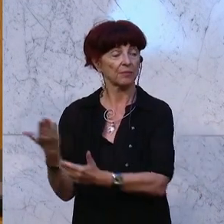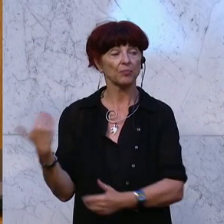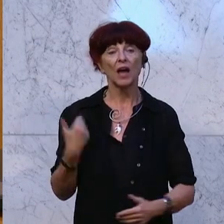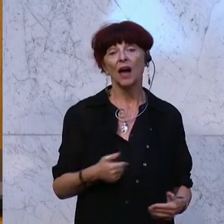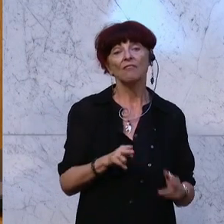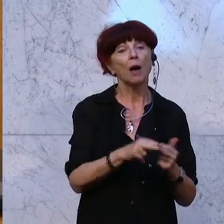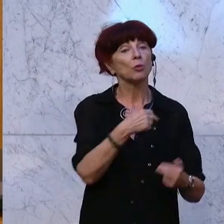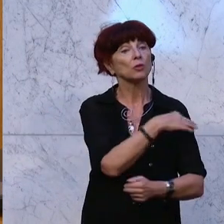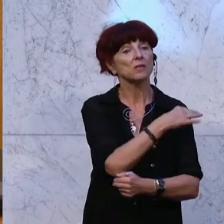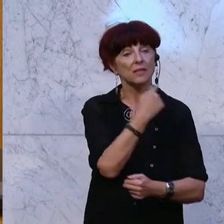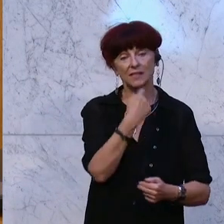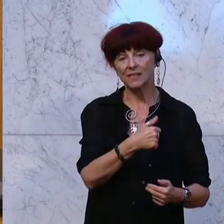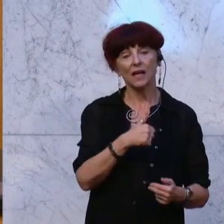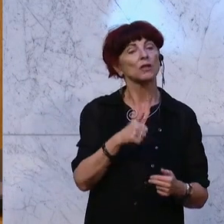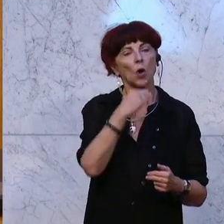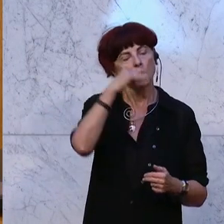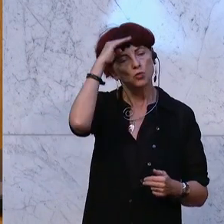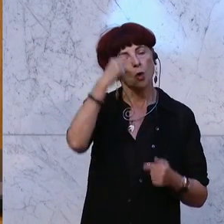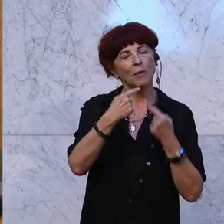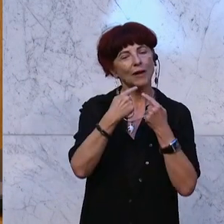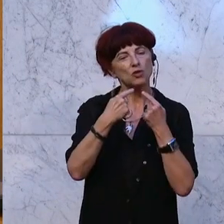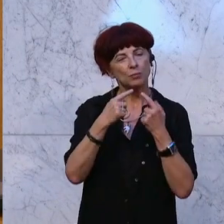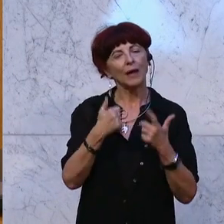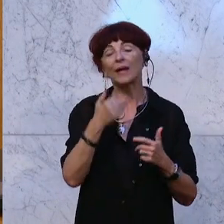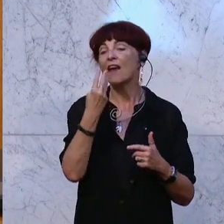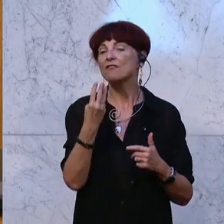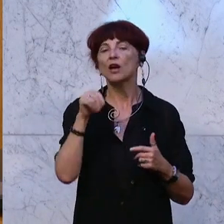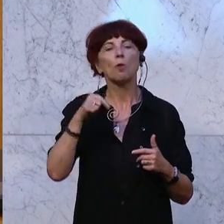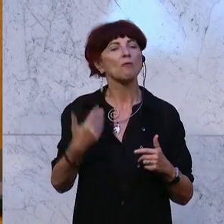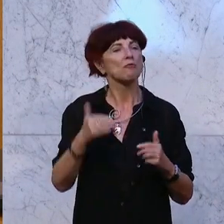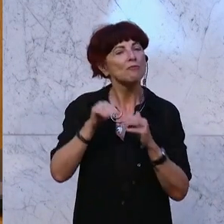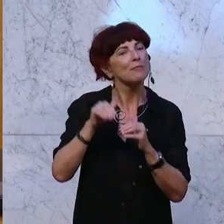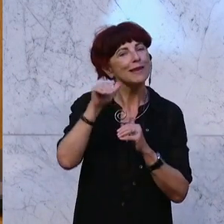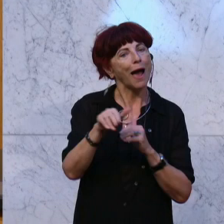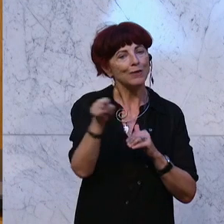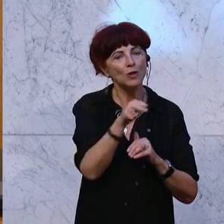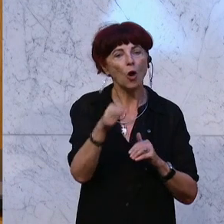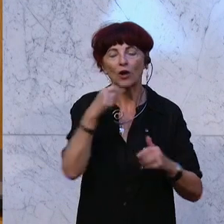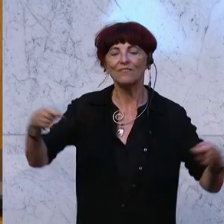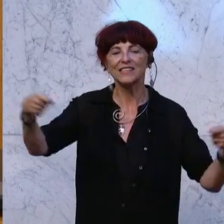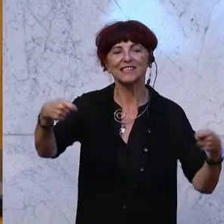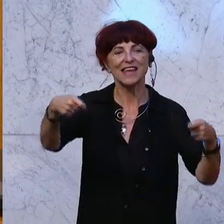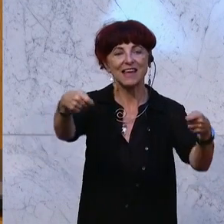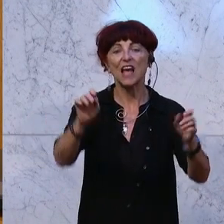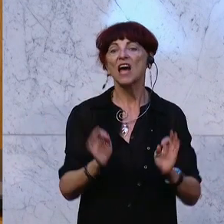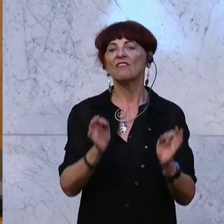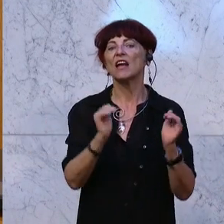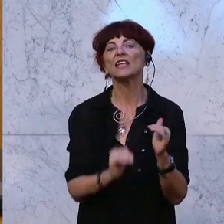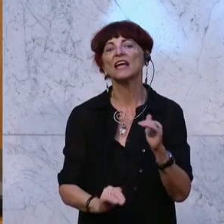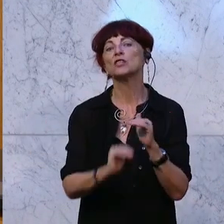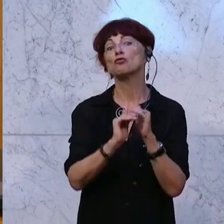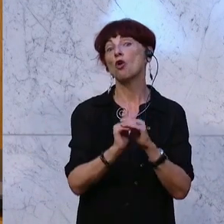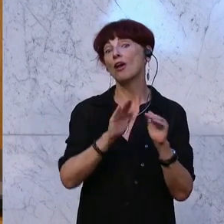4,5 Milliarden Euro in qualitätsvolle, und ich betone hier wirklich qualitätsvolle Kinderbetreuung zu investieren, ist ein